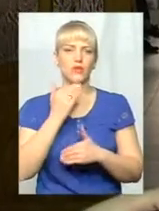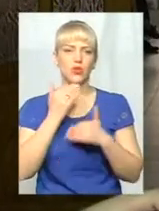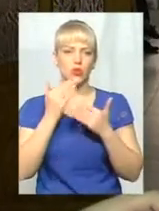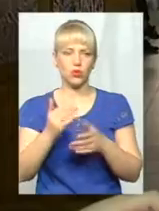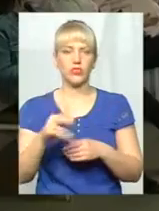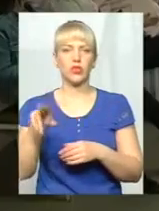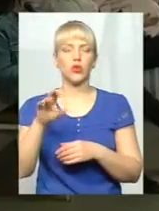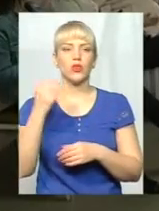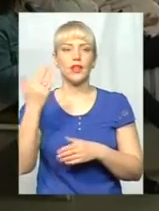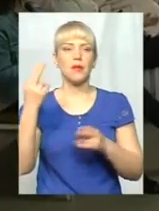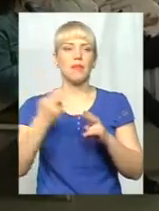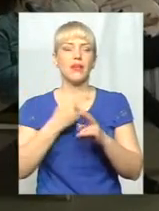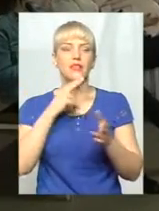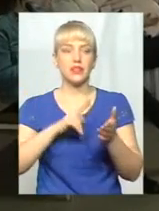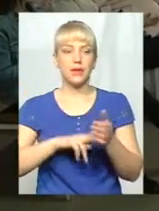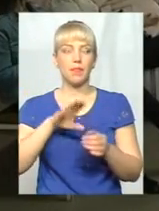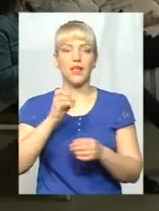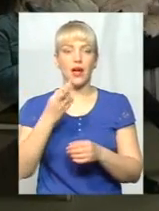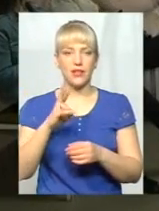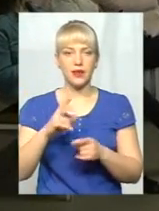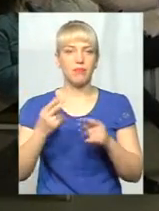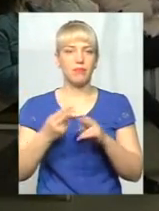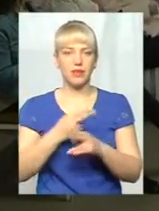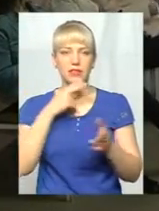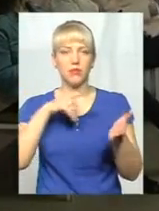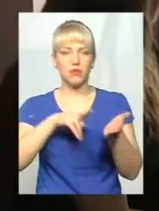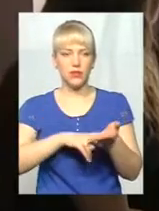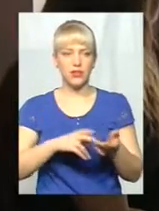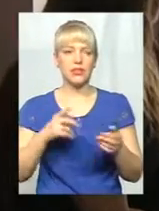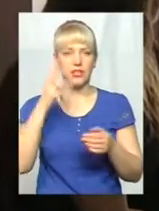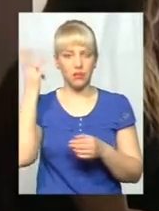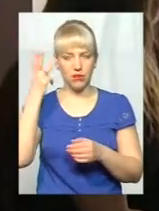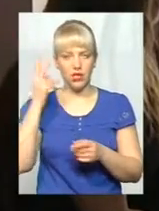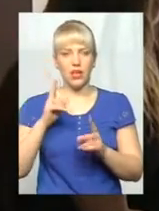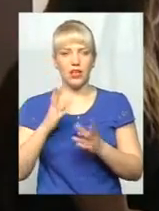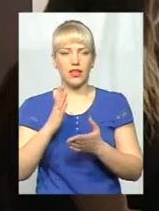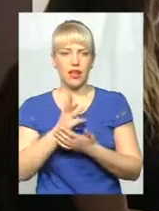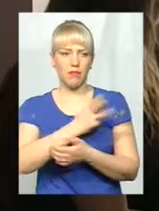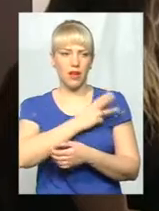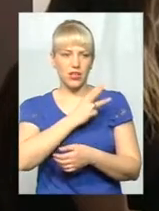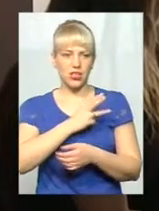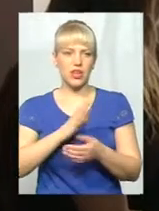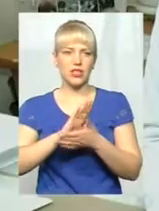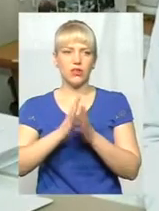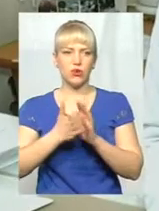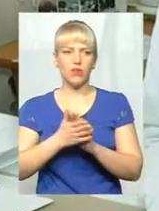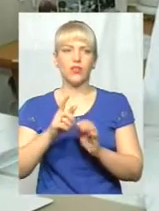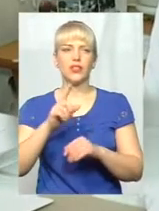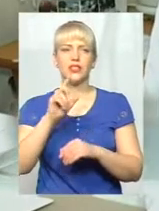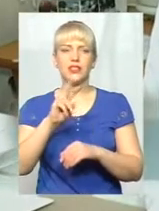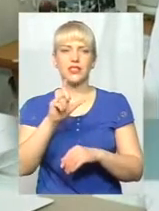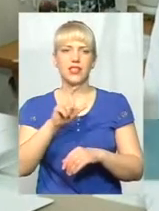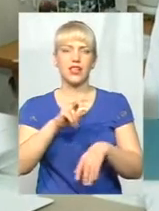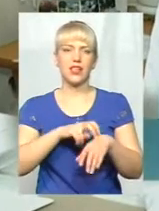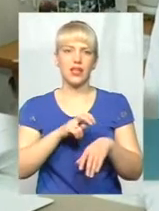без реєстрації. Тетяна не перша без хмельницької реєстрації, котра виявила бажання укласти договір з лікарями цієї амбулаторії. Звертаються